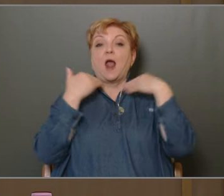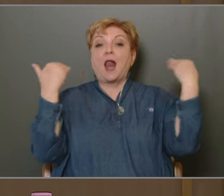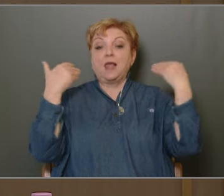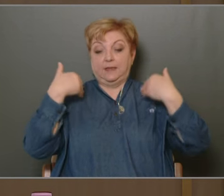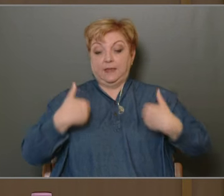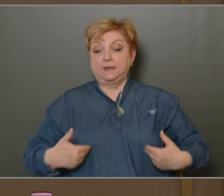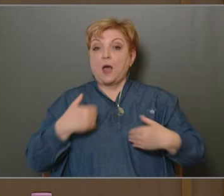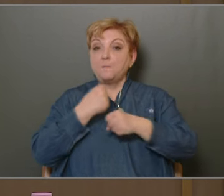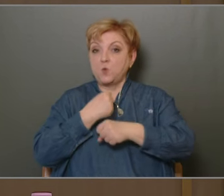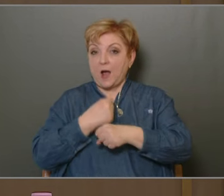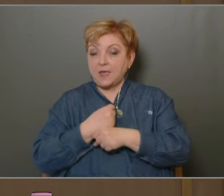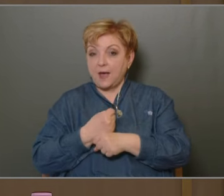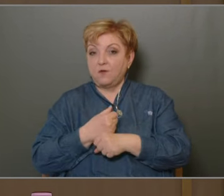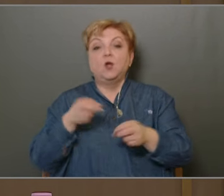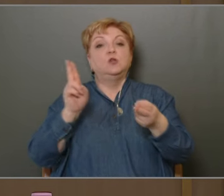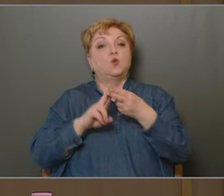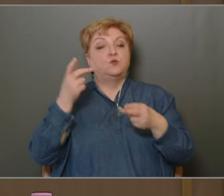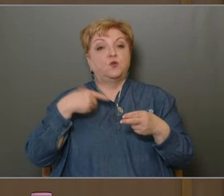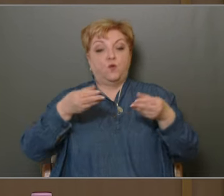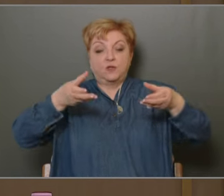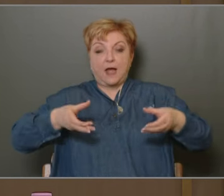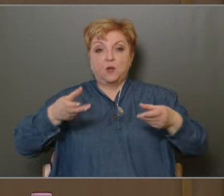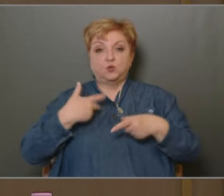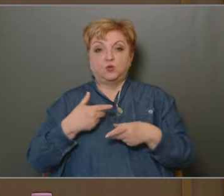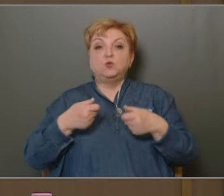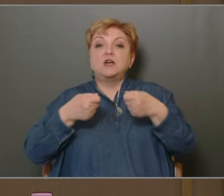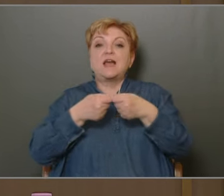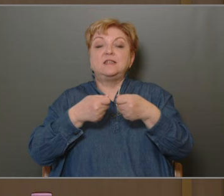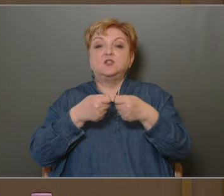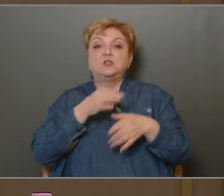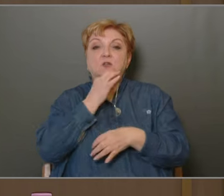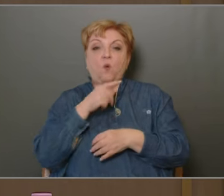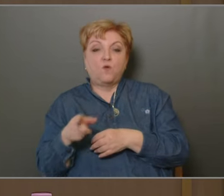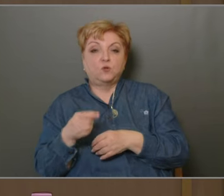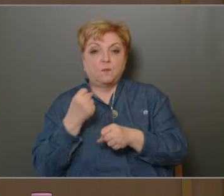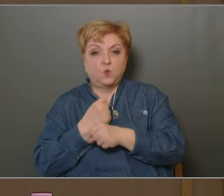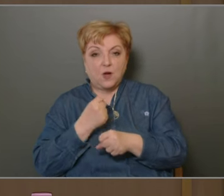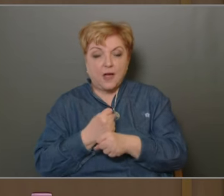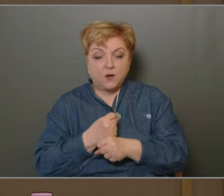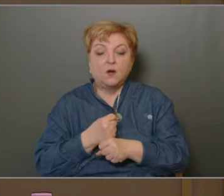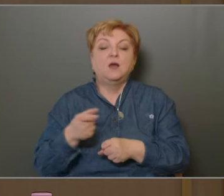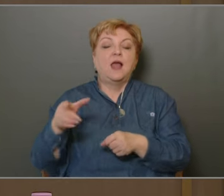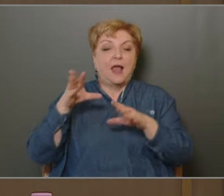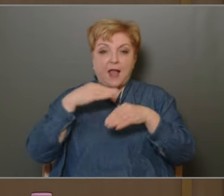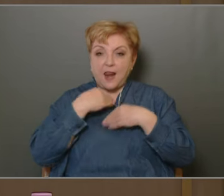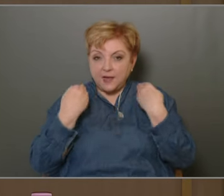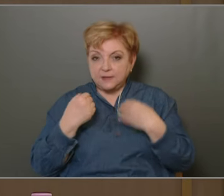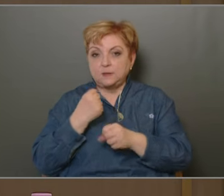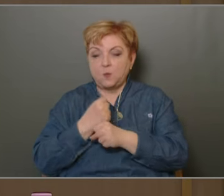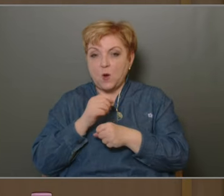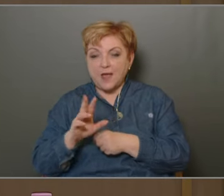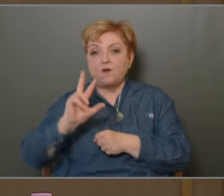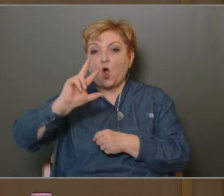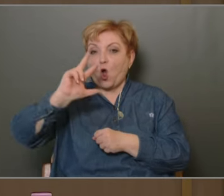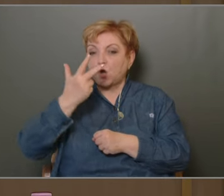munkájával. Többször volt itt előttünk az egyesített óvoda munkája, és a fenntartó tehát elégedett az ő munkájával. És